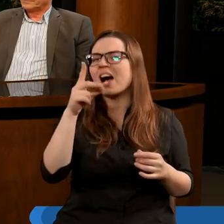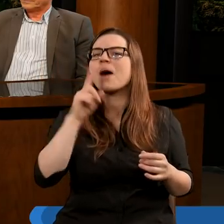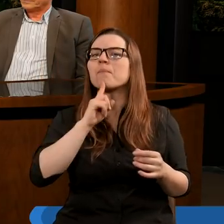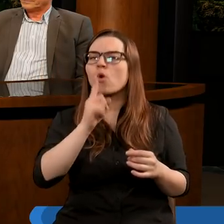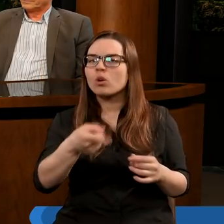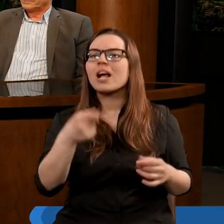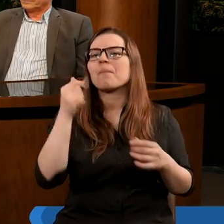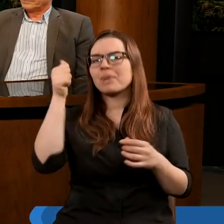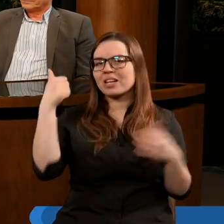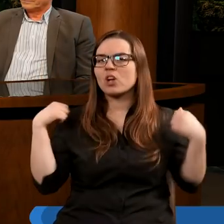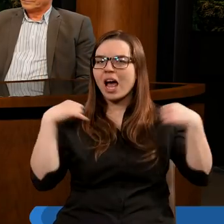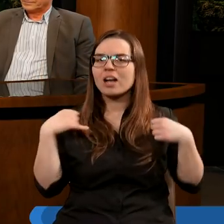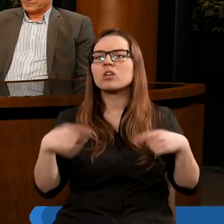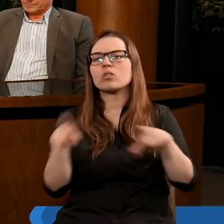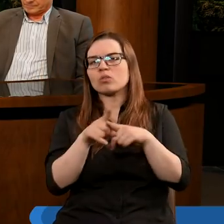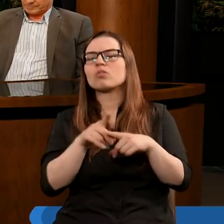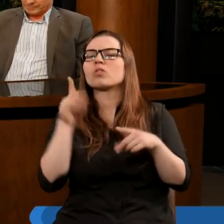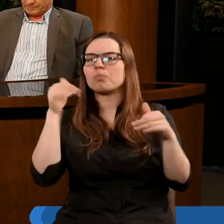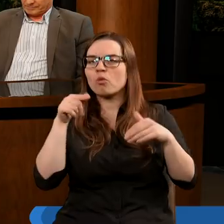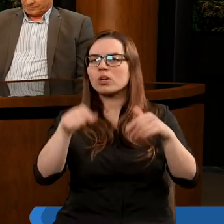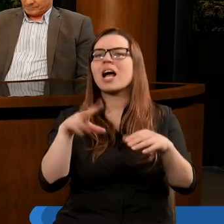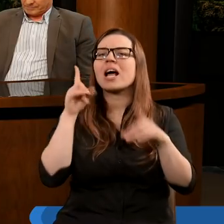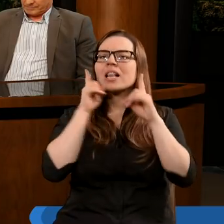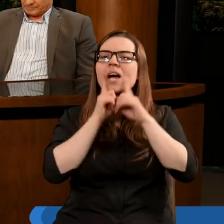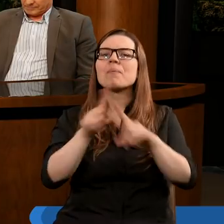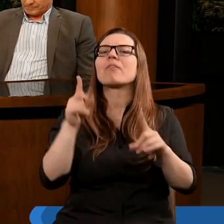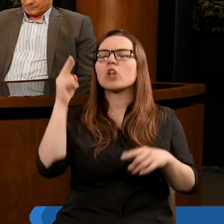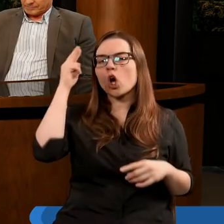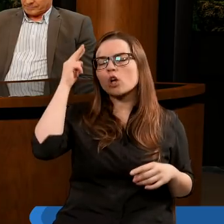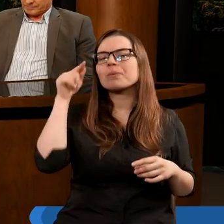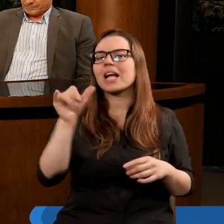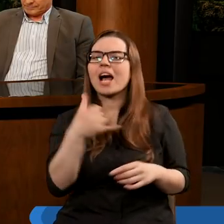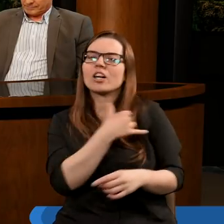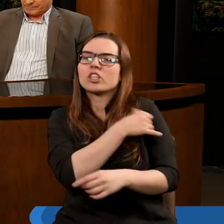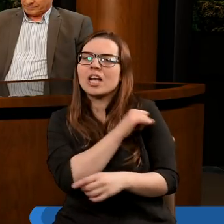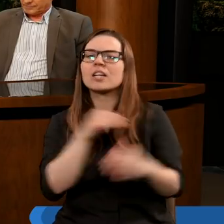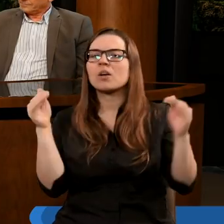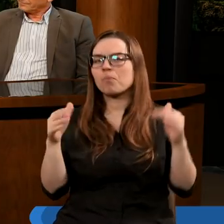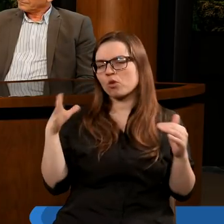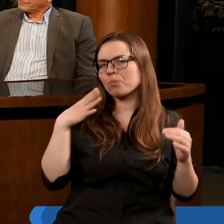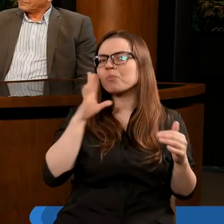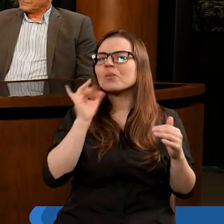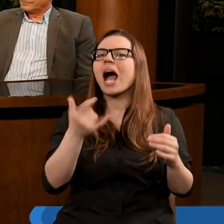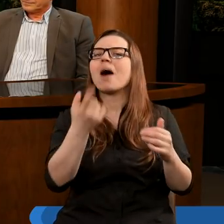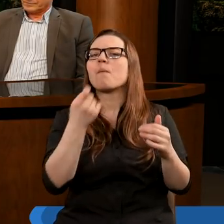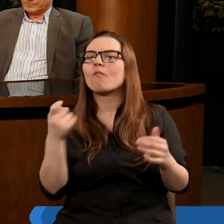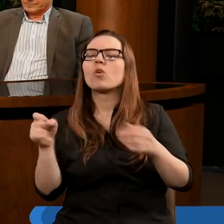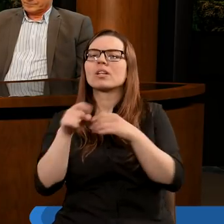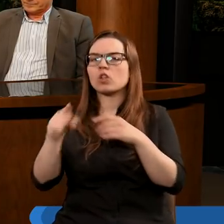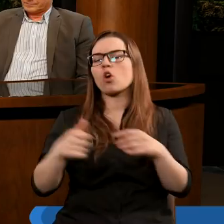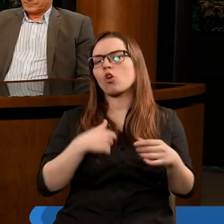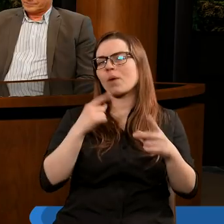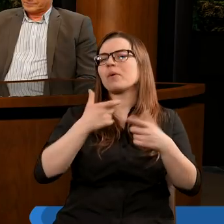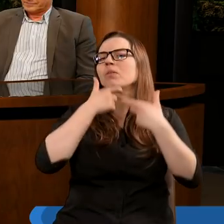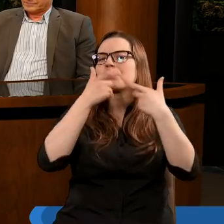poselstwo do pierwszego anioła również jak najbardziej możemy rozumieć, że jako chrześcijanie możemy czuć się jak najbardziej powołani do tego, aby głosić